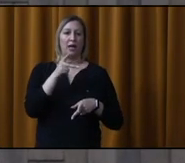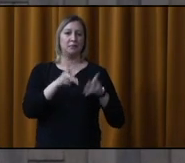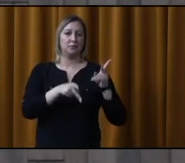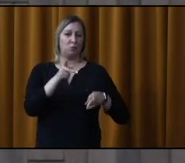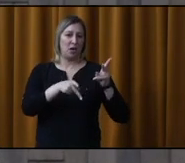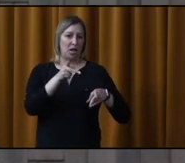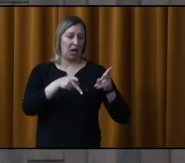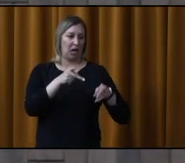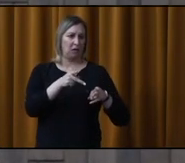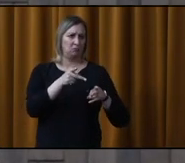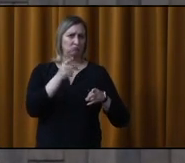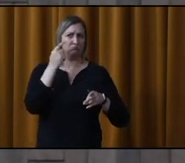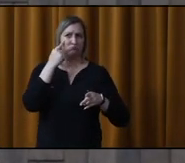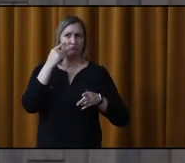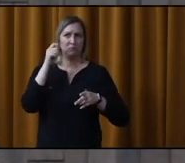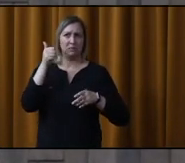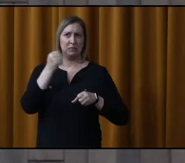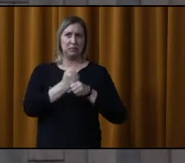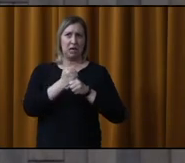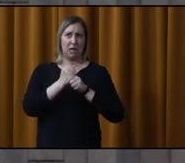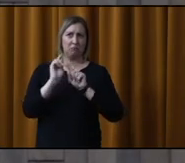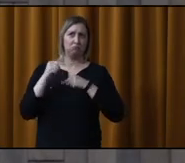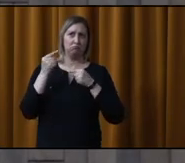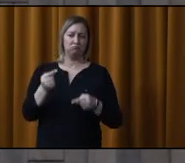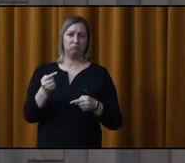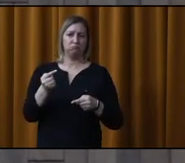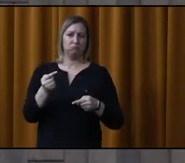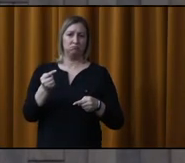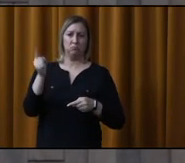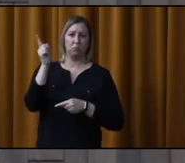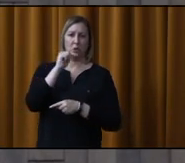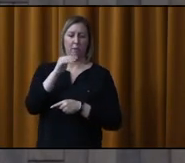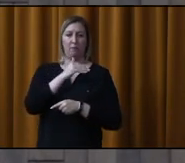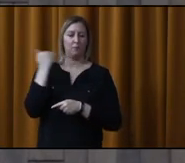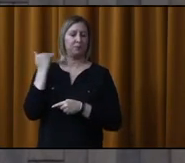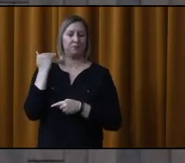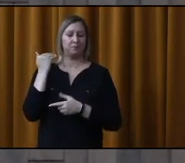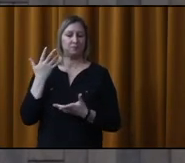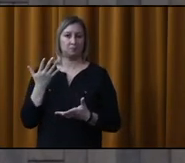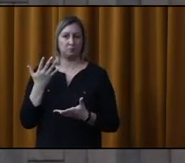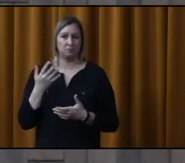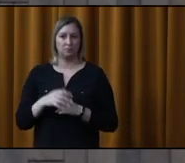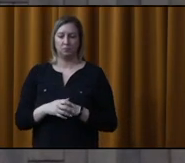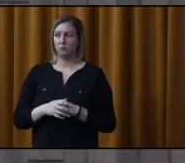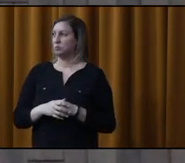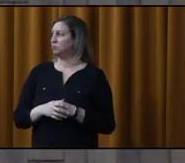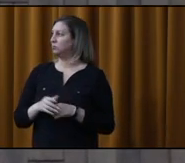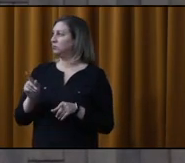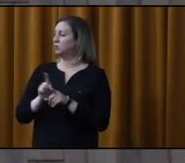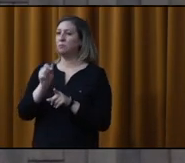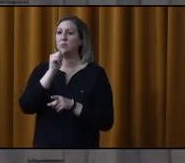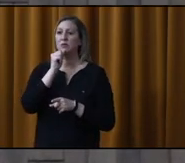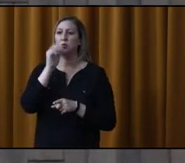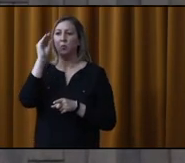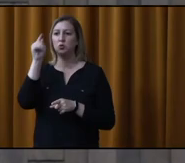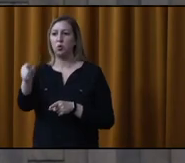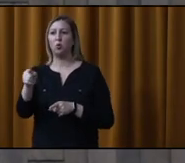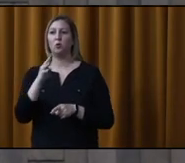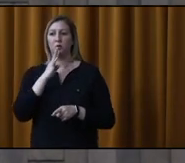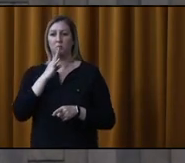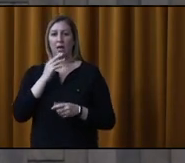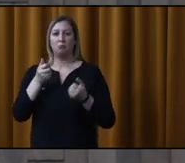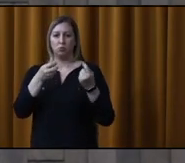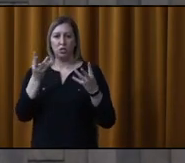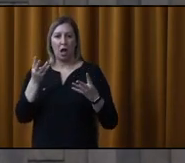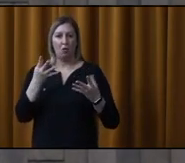à peu près six ans, dix ans, qu'ils ne supportent plus ça, puis là, ils en ont, un peu comme tantôt, monsieur, là, il y en a plusieurs qui étaient